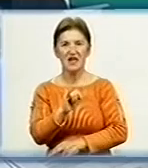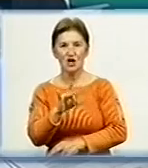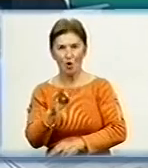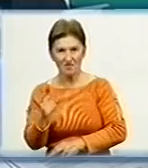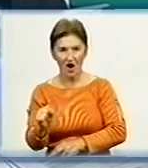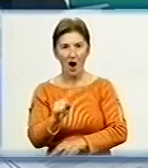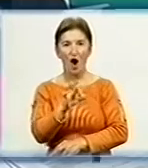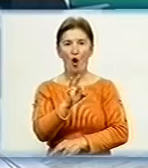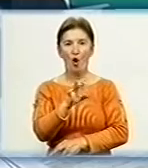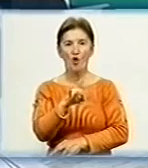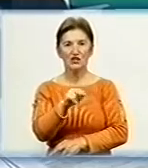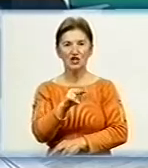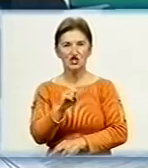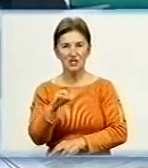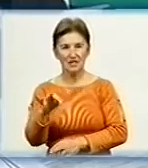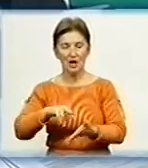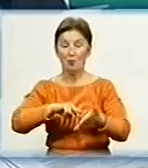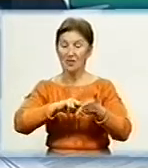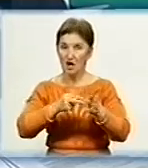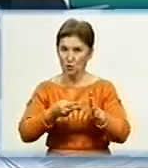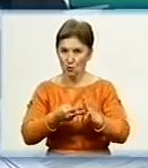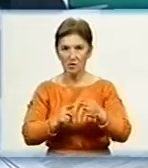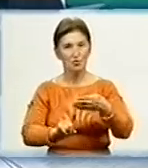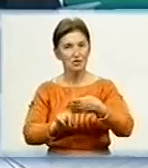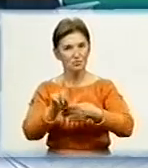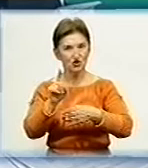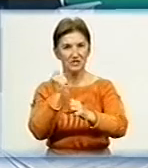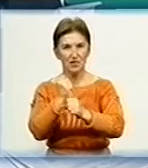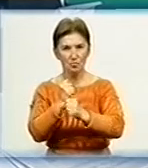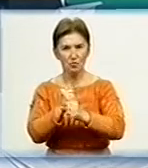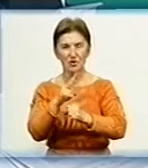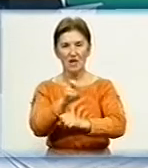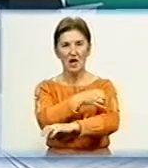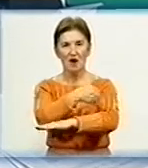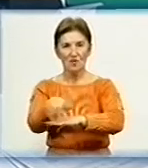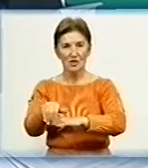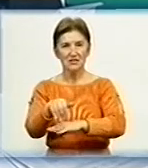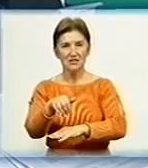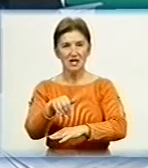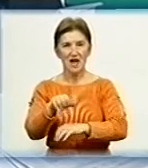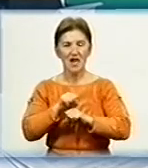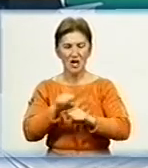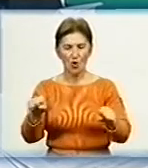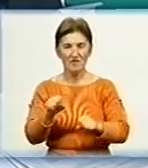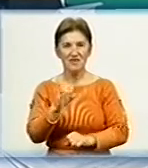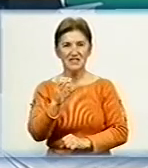Арженікідзе. Ми плануємо розпочати роботи на вулиці Героїв Сталінграда від